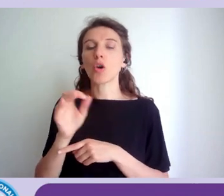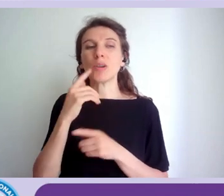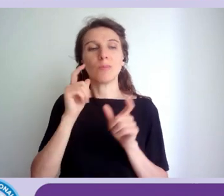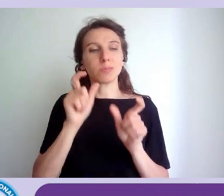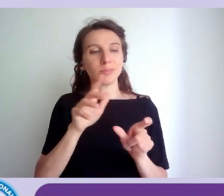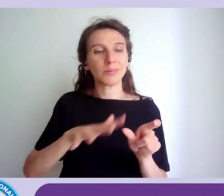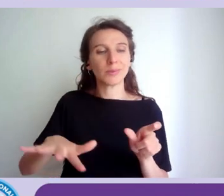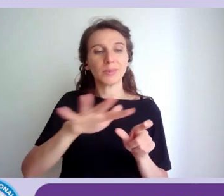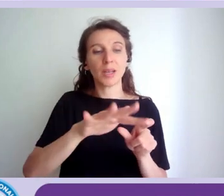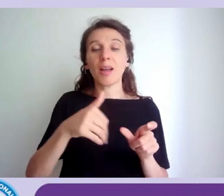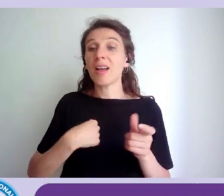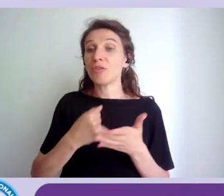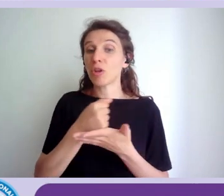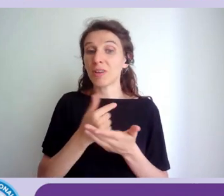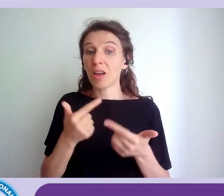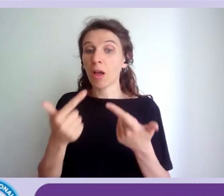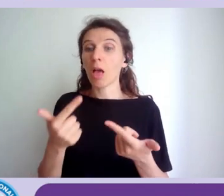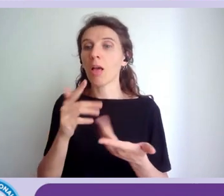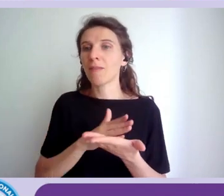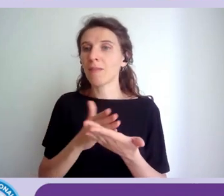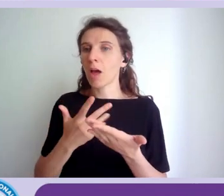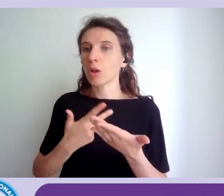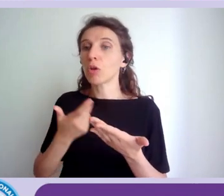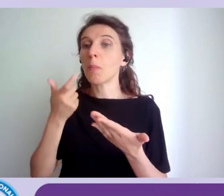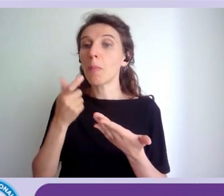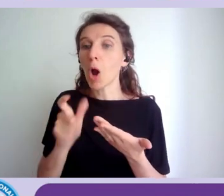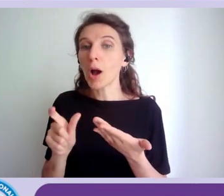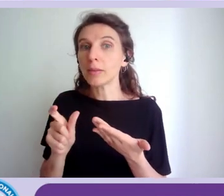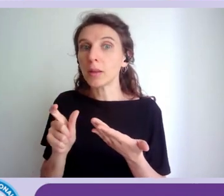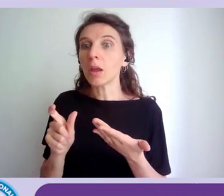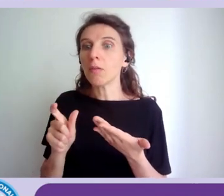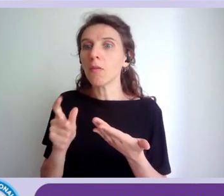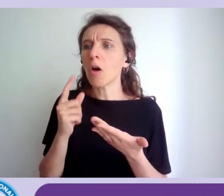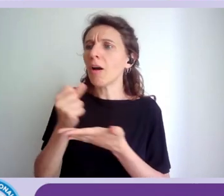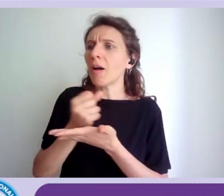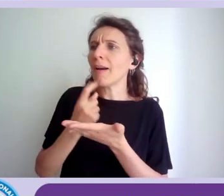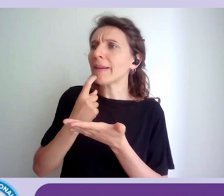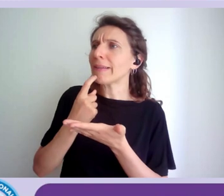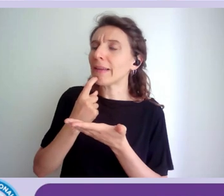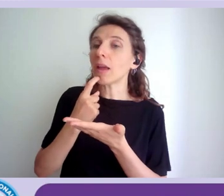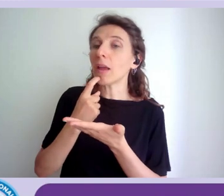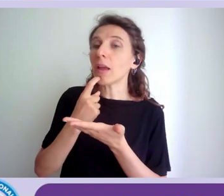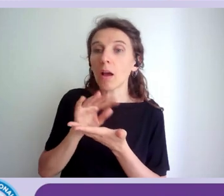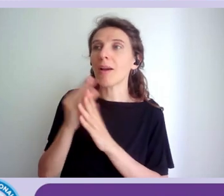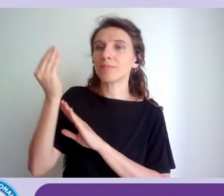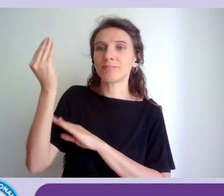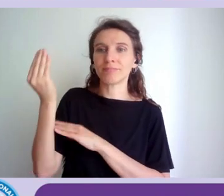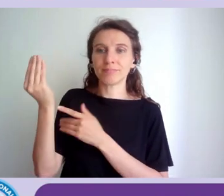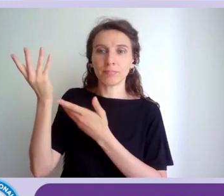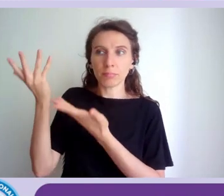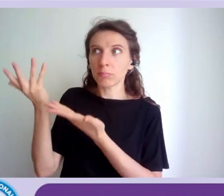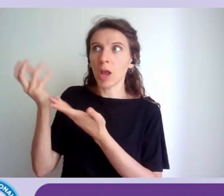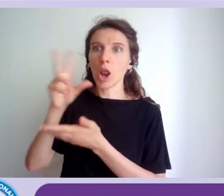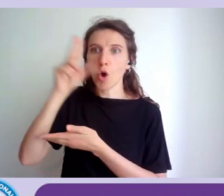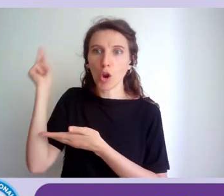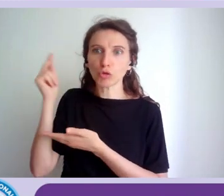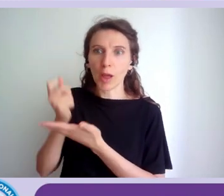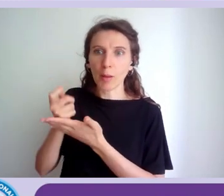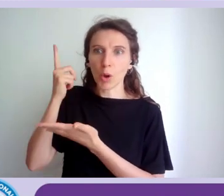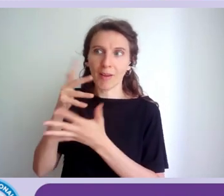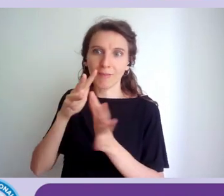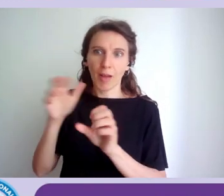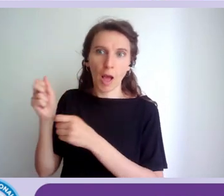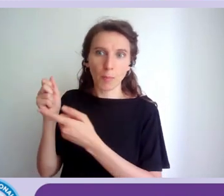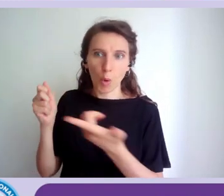valore perché perché è una certificazione fatta da un da un'entità conosciuta importante poi c'è l